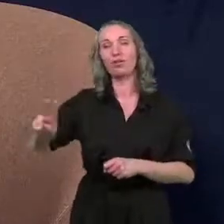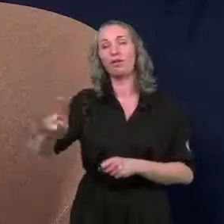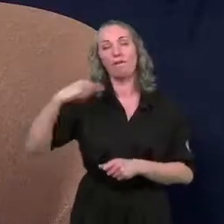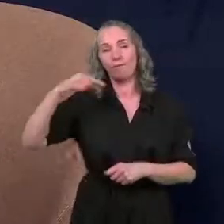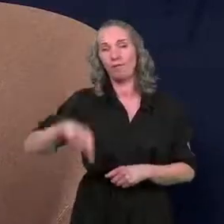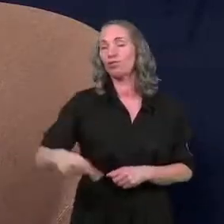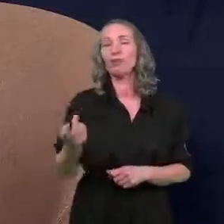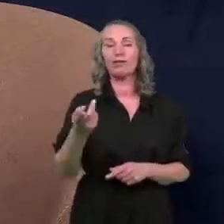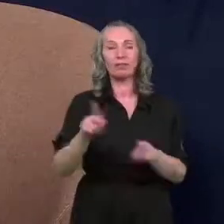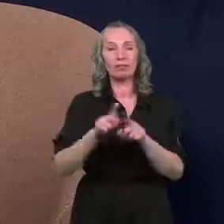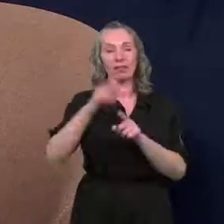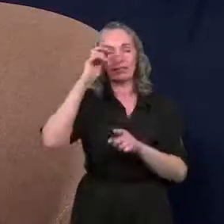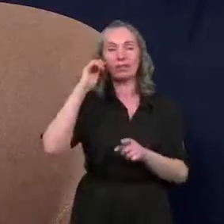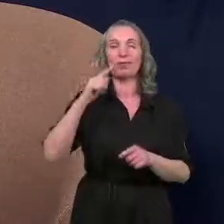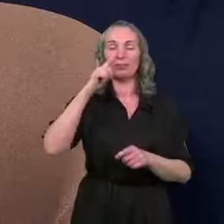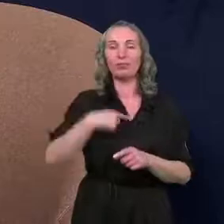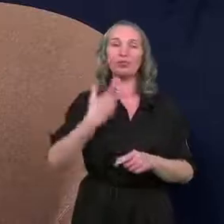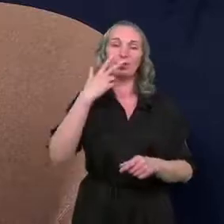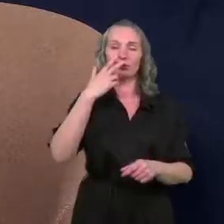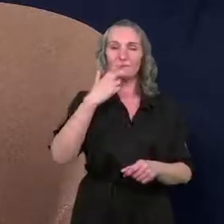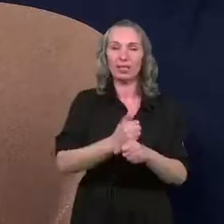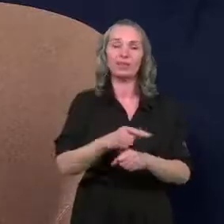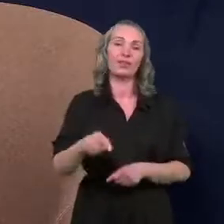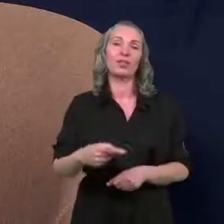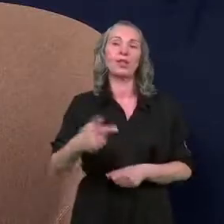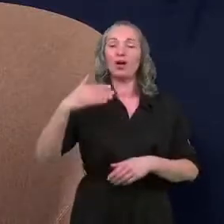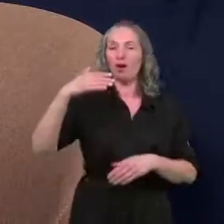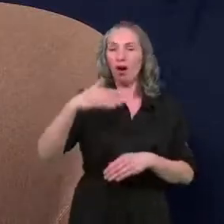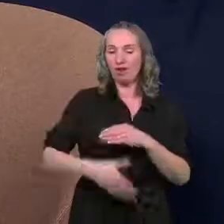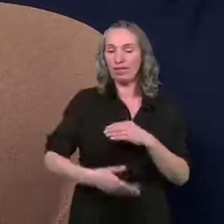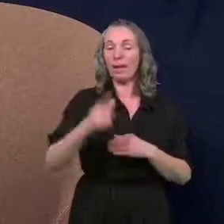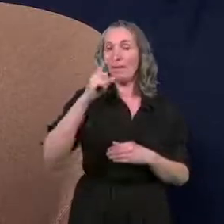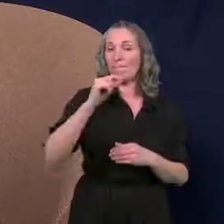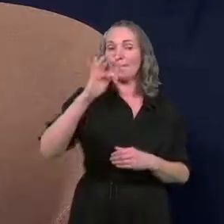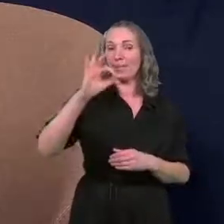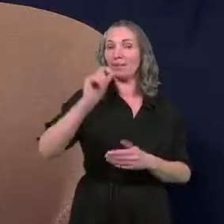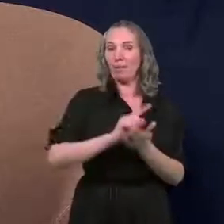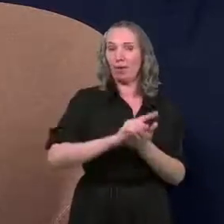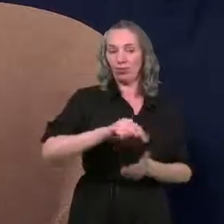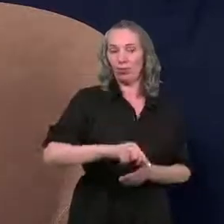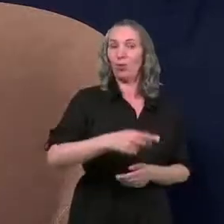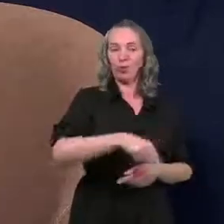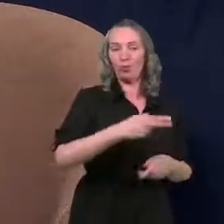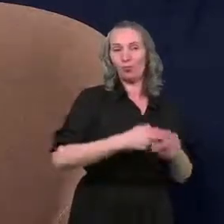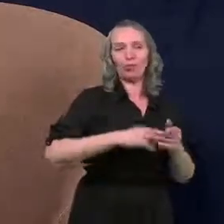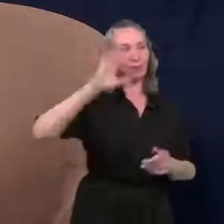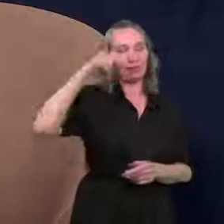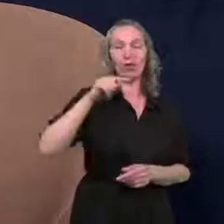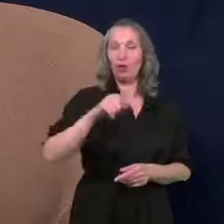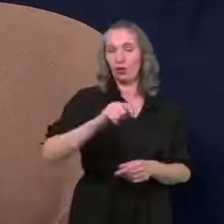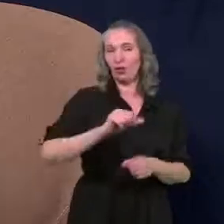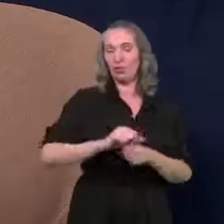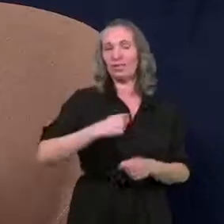również muszą poświadczyć, że ostatni PIT złożyli w naszym urzędzie, bo to są